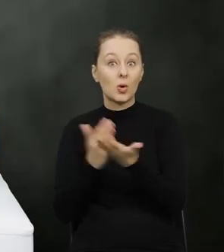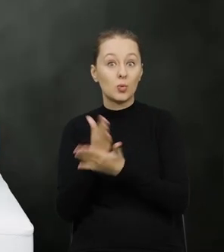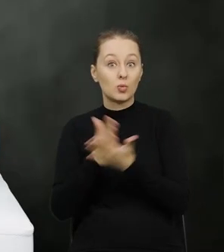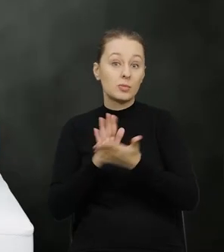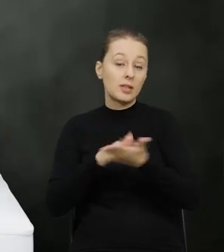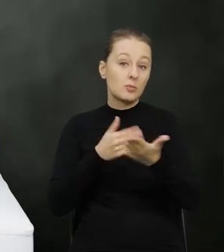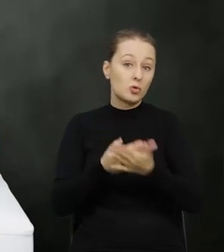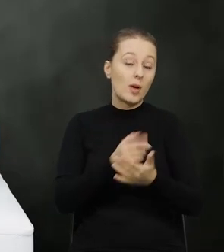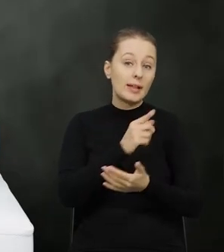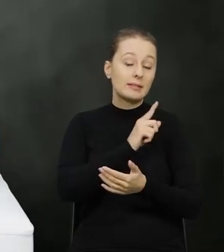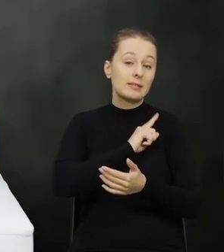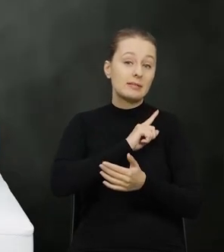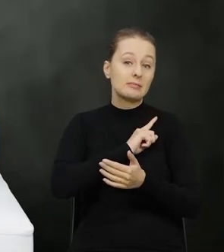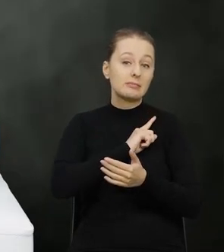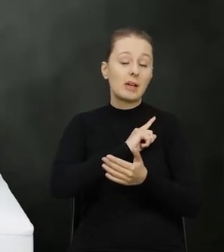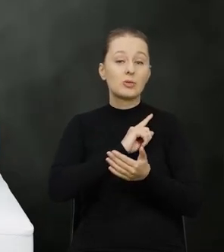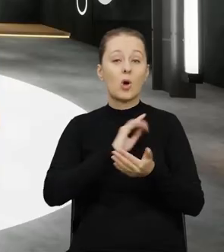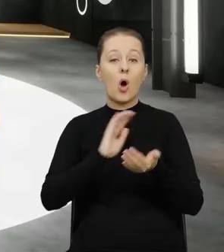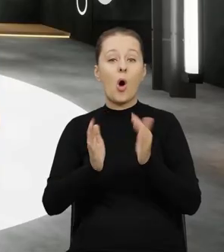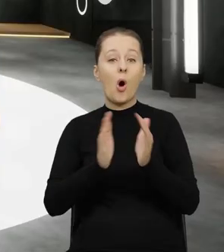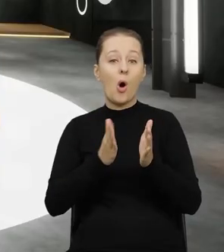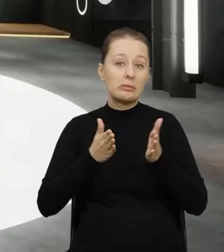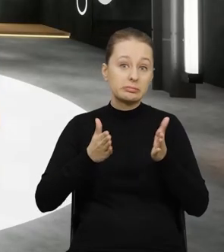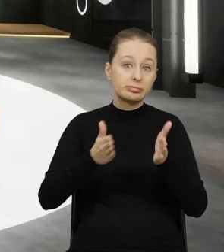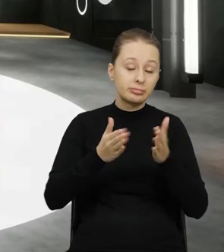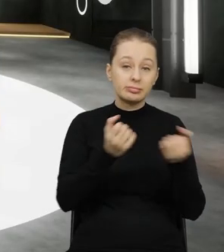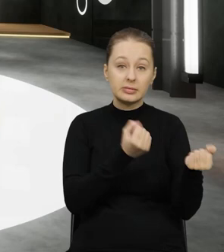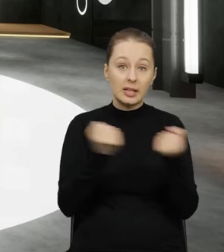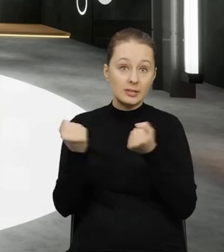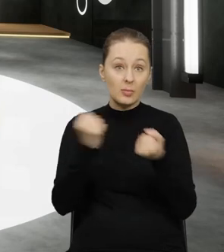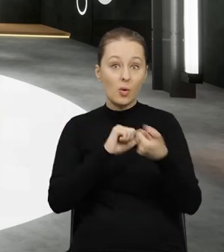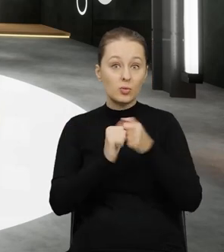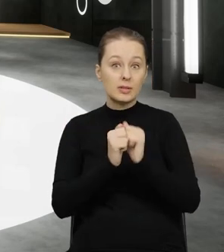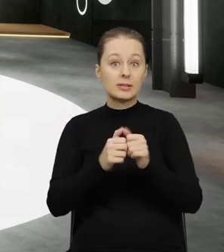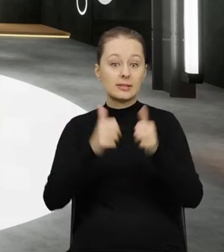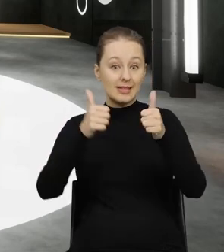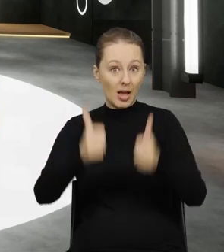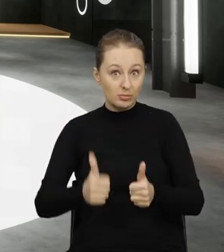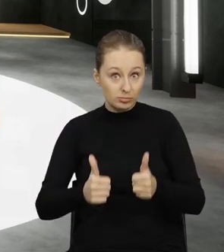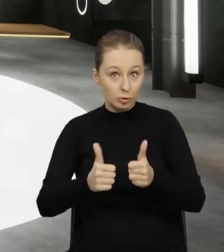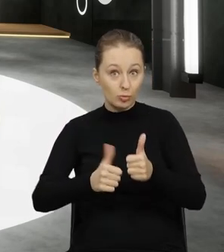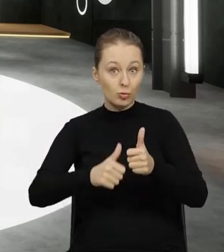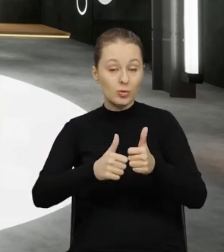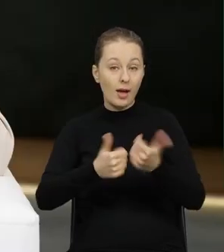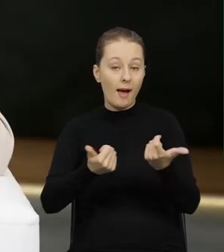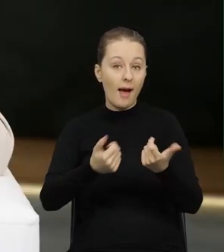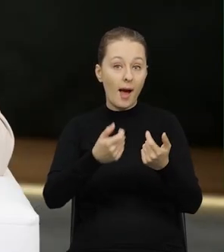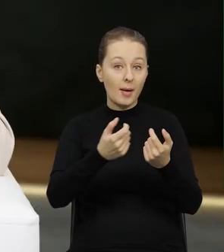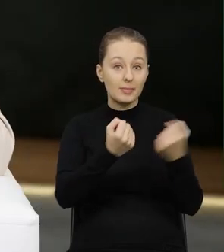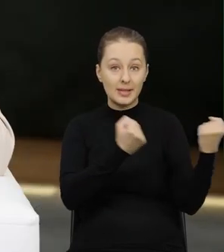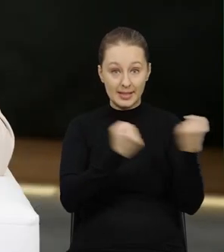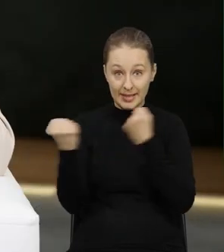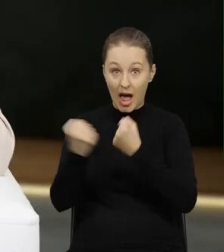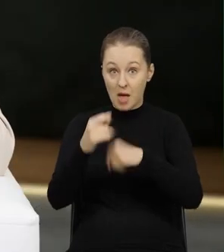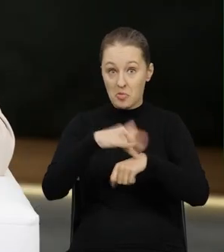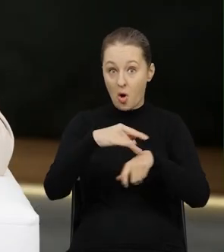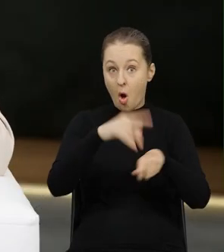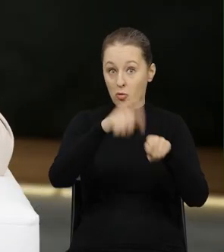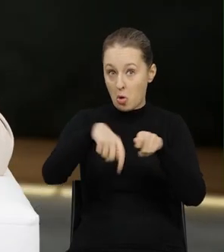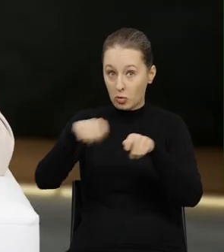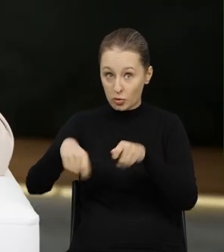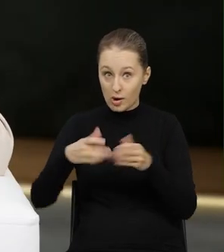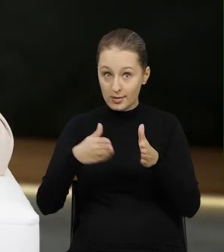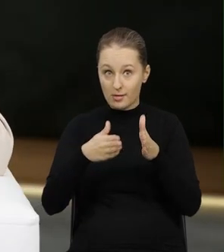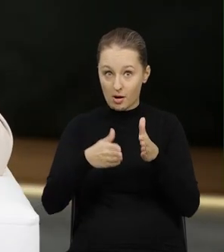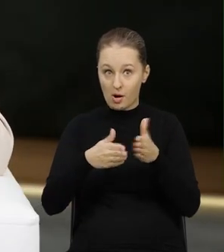Inspekcja Transportu Drogowego, czy też, no tutaj Krajowa Administracja Skarbowa zatrzymuje do kontroli transport w wyniku kontroli drogowej. No i